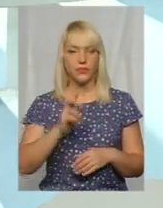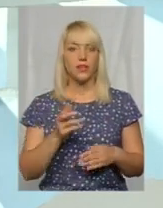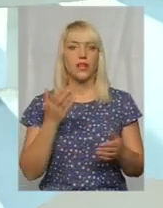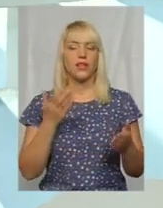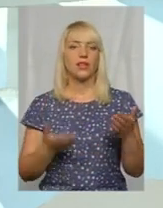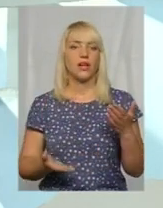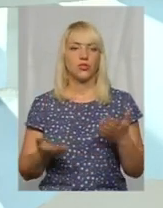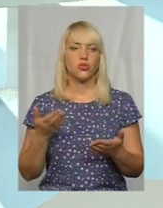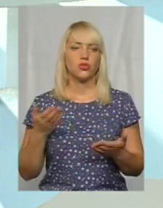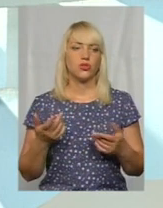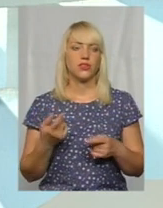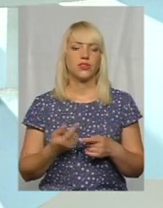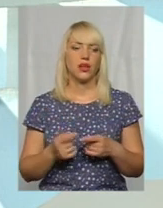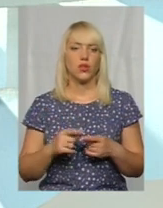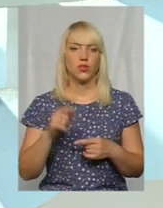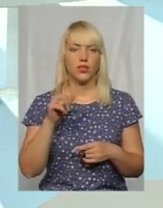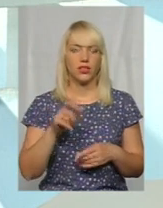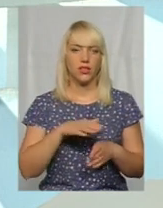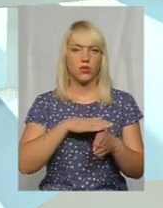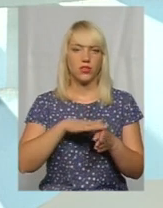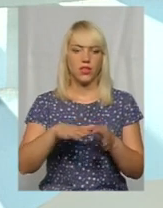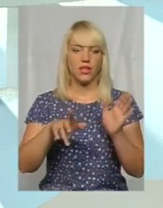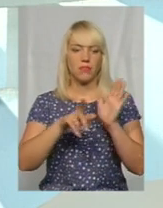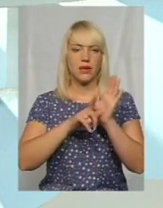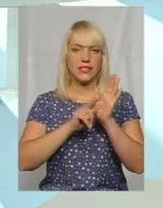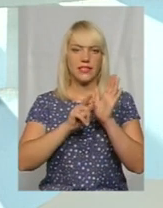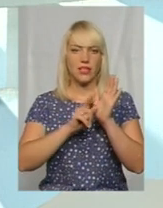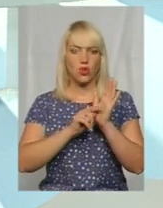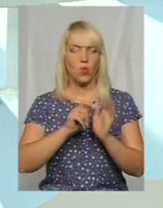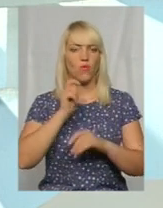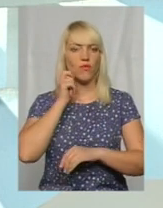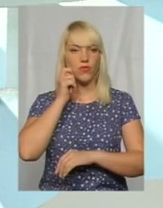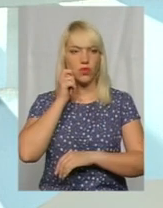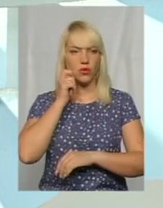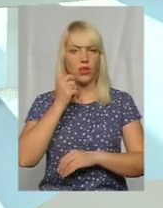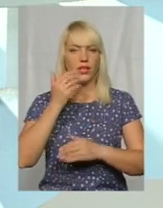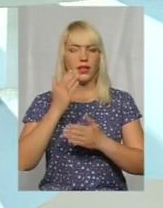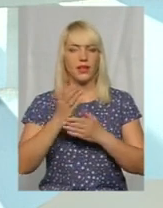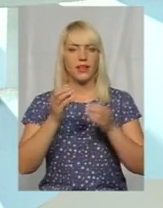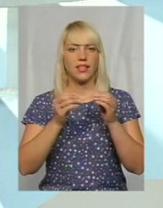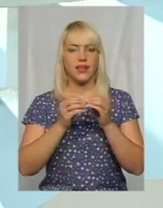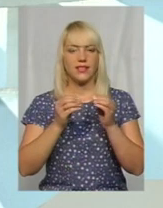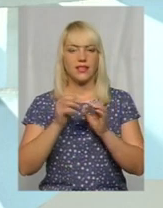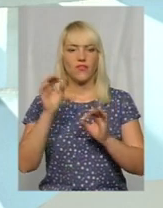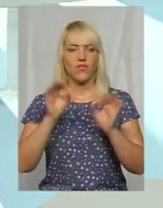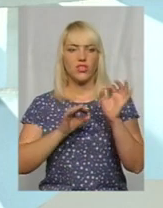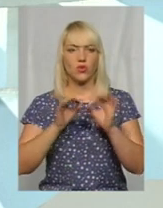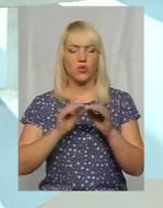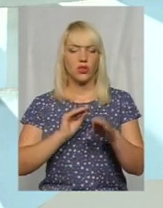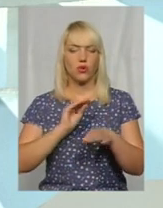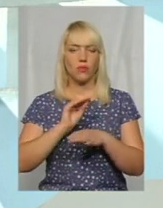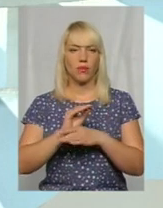якщо людина досягла пенсійного віку, йде 10% доплати від мінімальної